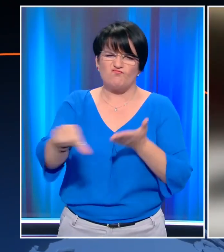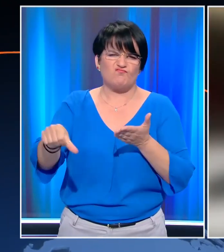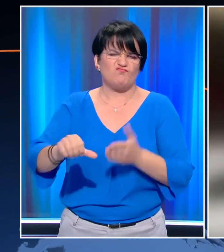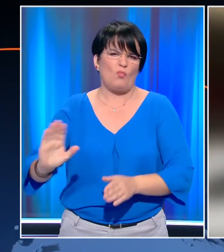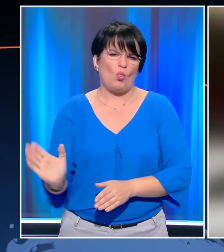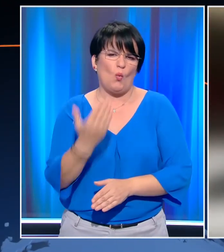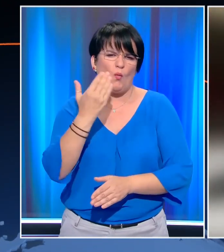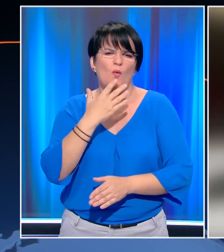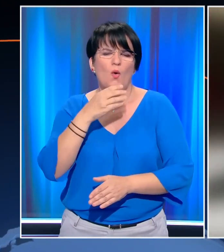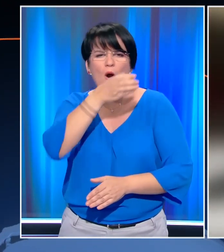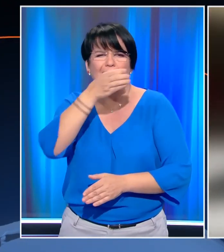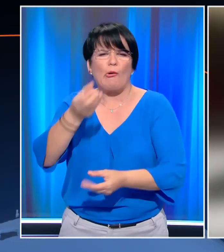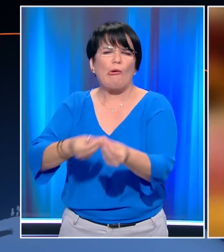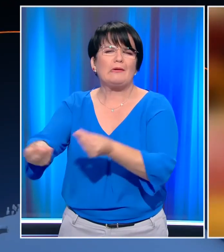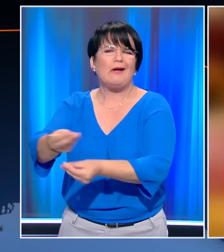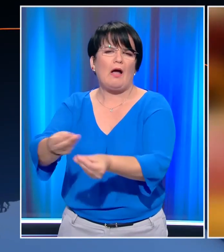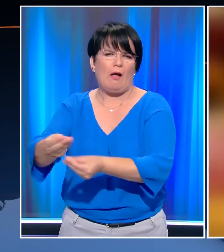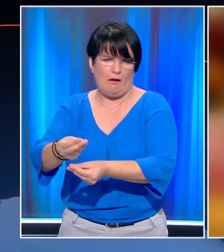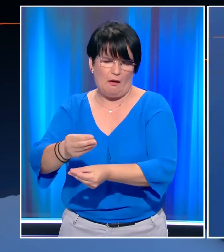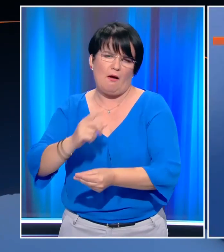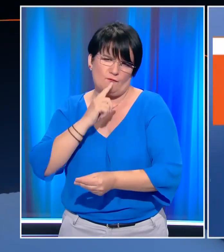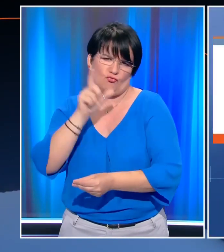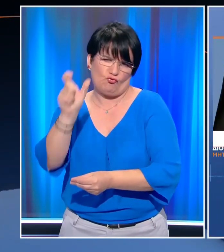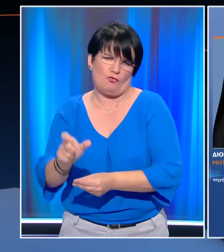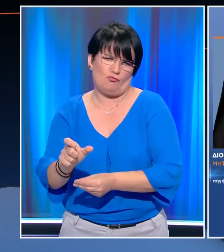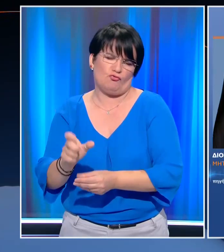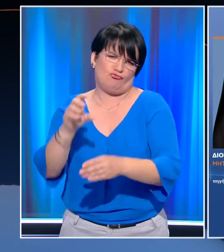για την υπόθεση διακίνησης ναρκωτικών που δικαζόταν στον δεύτερο βαθμό.